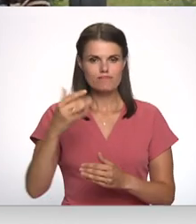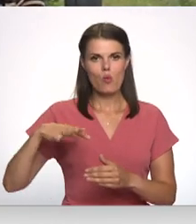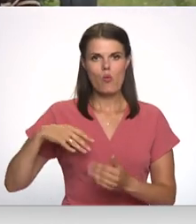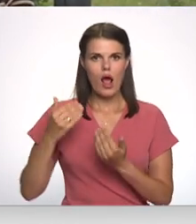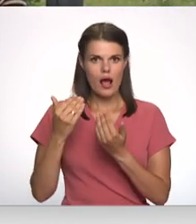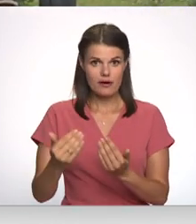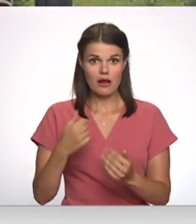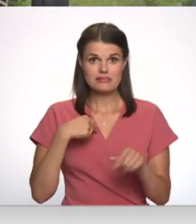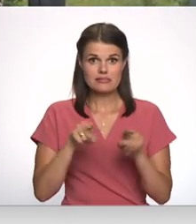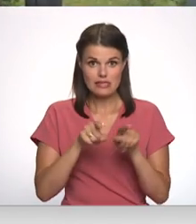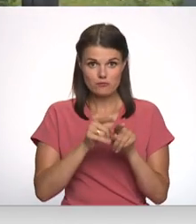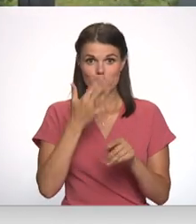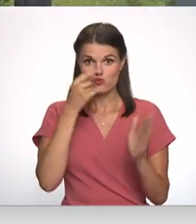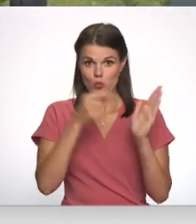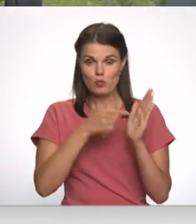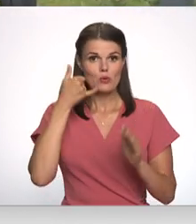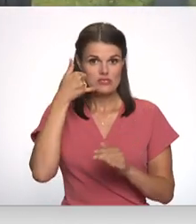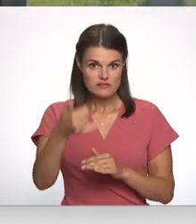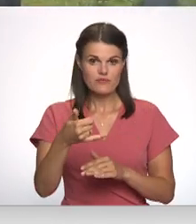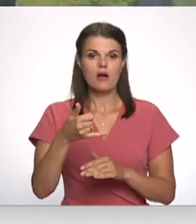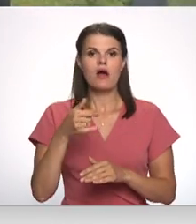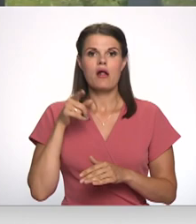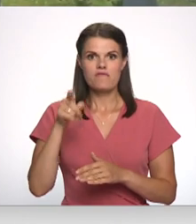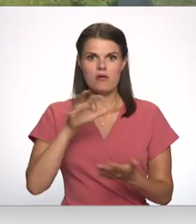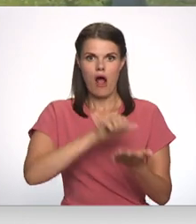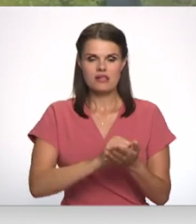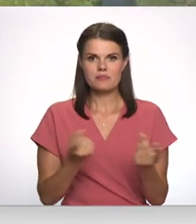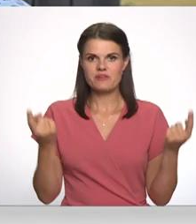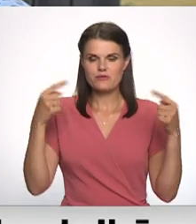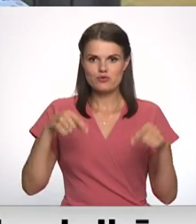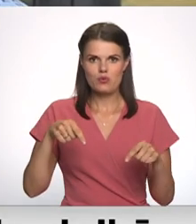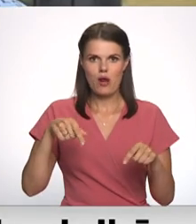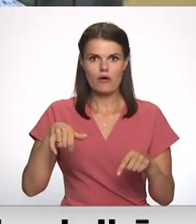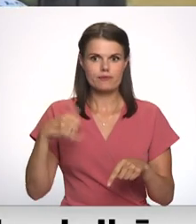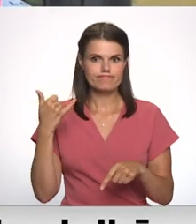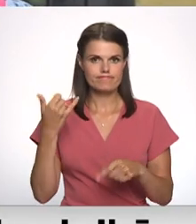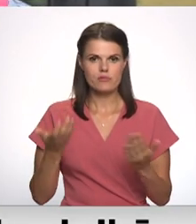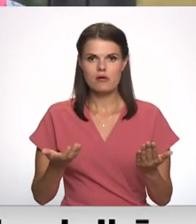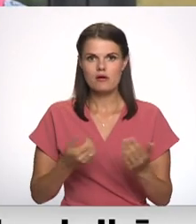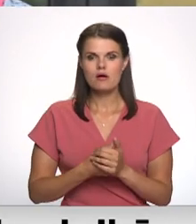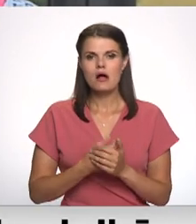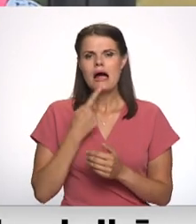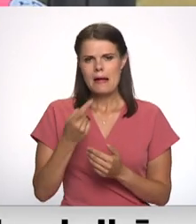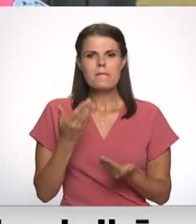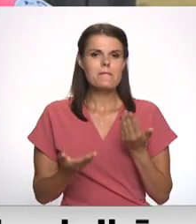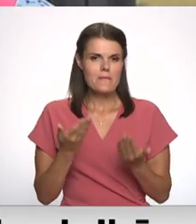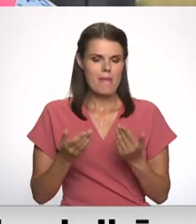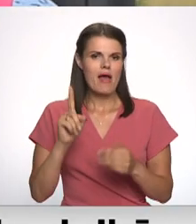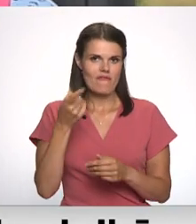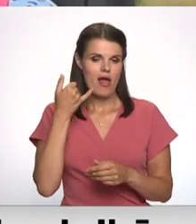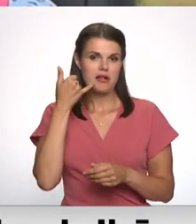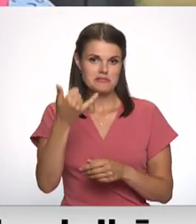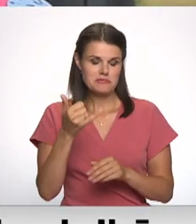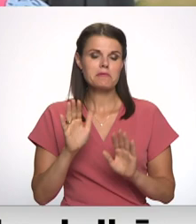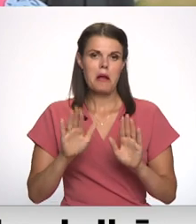Es uz to pašo numuru arī zvanīju, man tur līnijā aizņem te visu laiku. Nu, pamaķinājot vēlreiz paziņu. Jā,